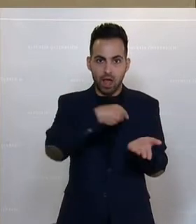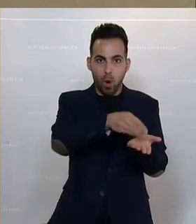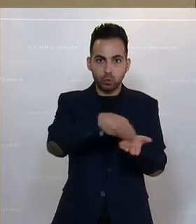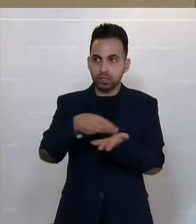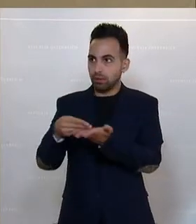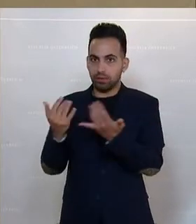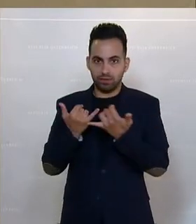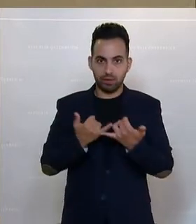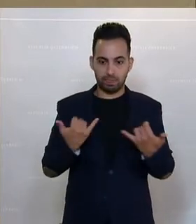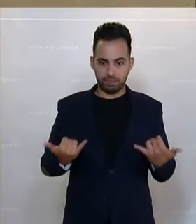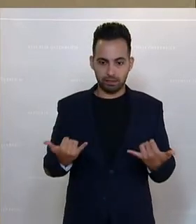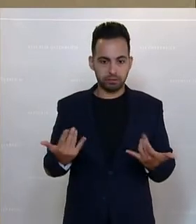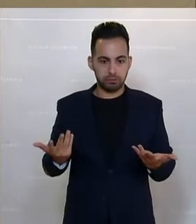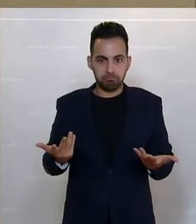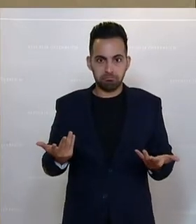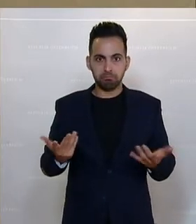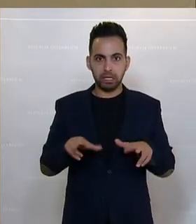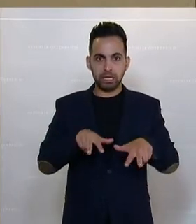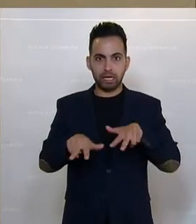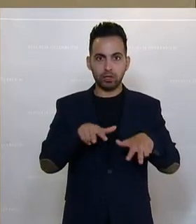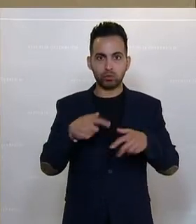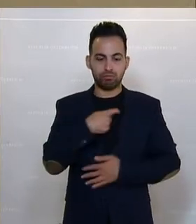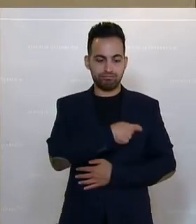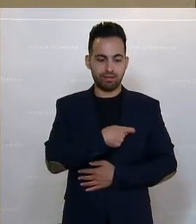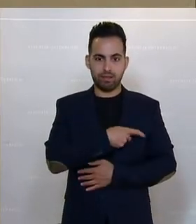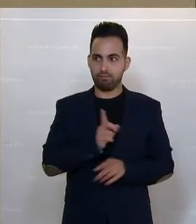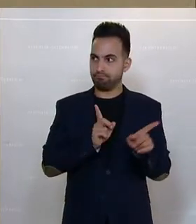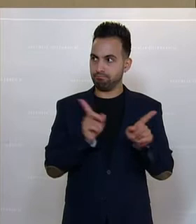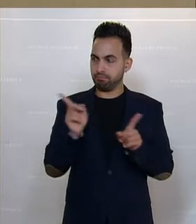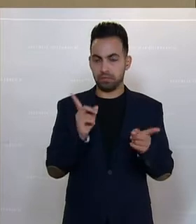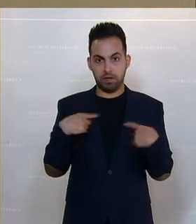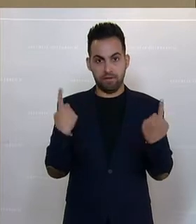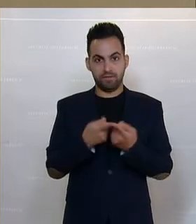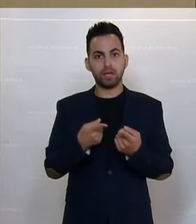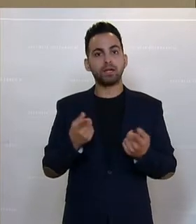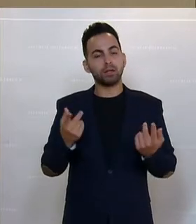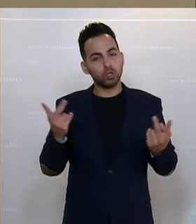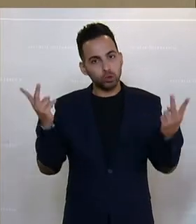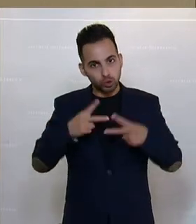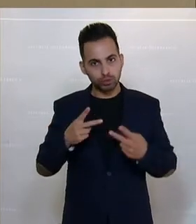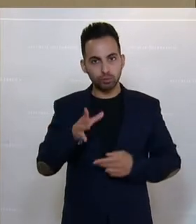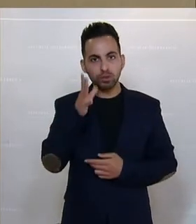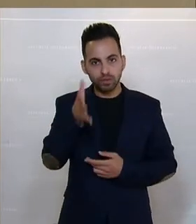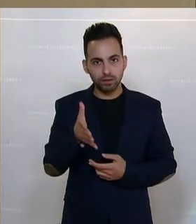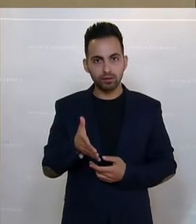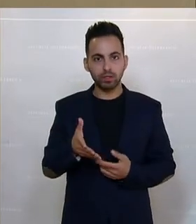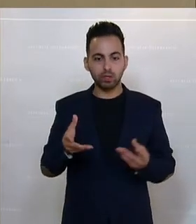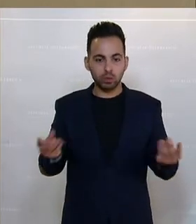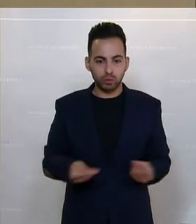ersten Ansinnen der Regierungsparteien, dem wir unsere Zustimmung erteilen werden, weil man ja